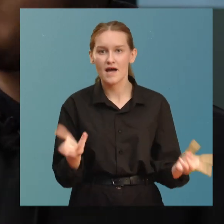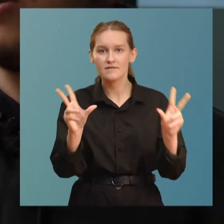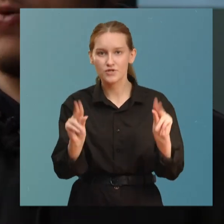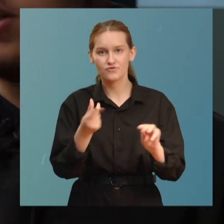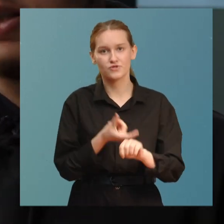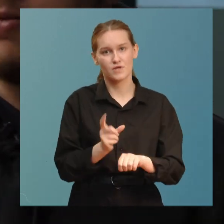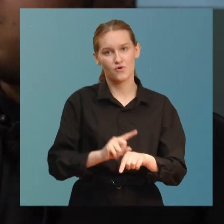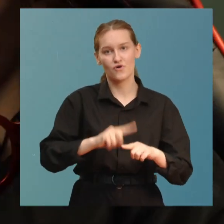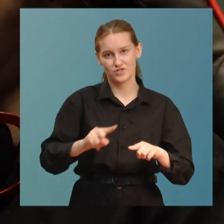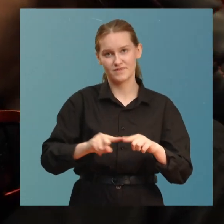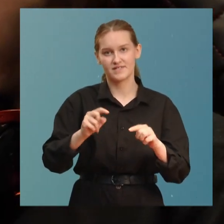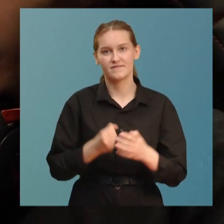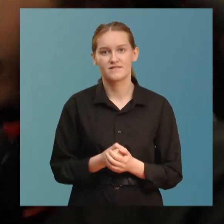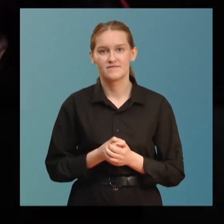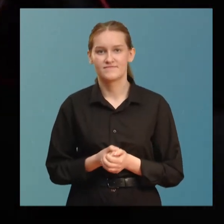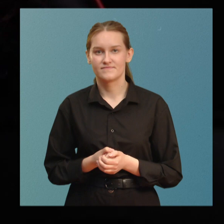очень быстро.